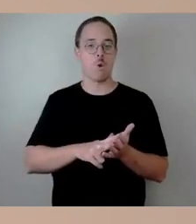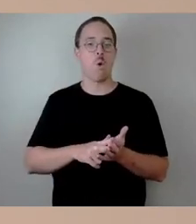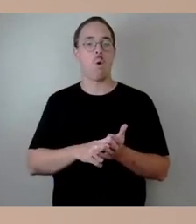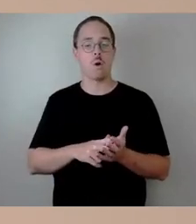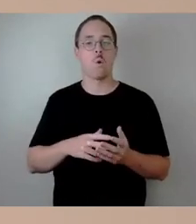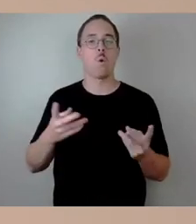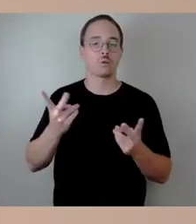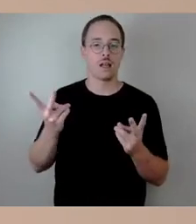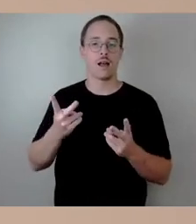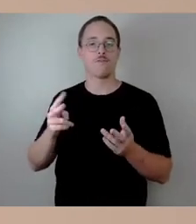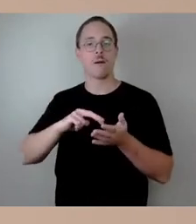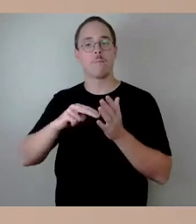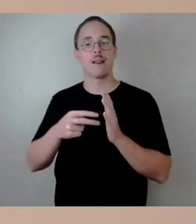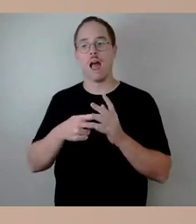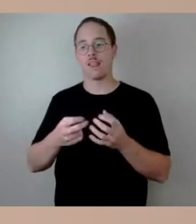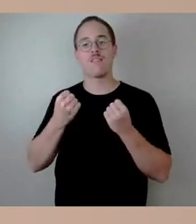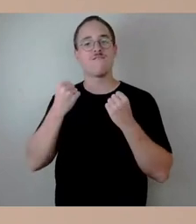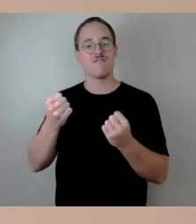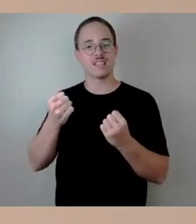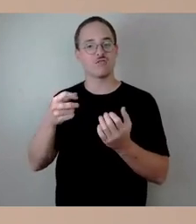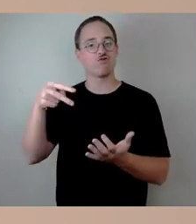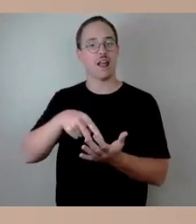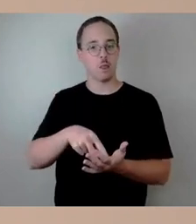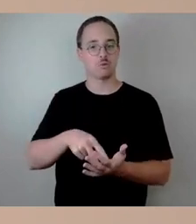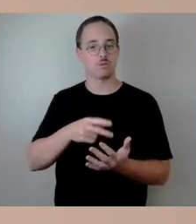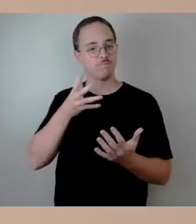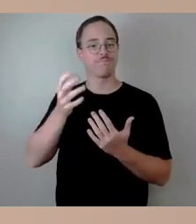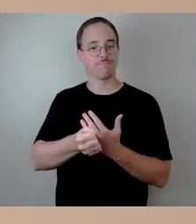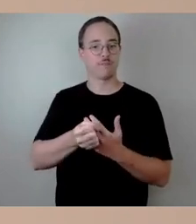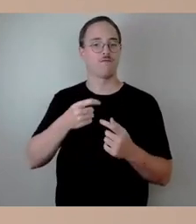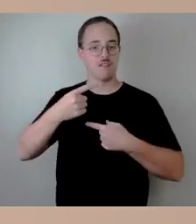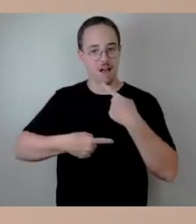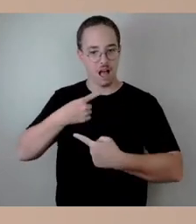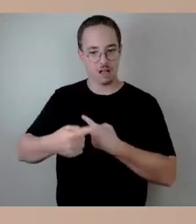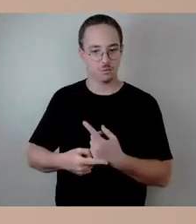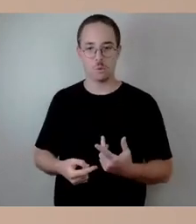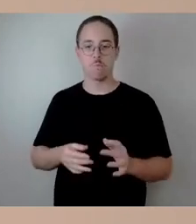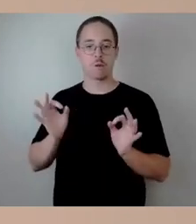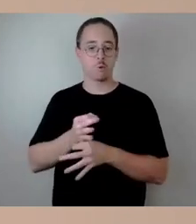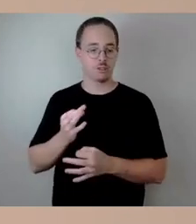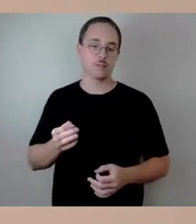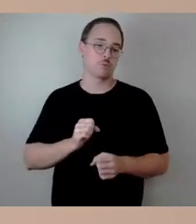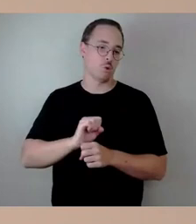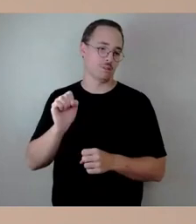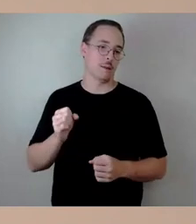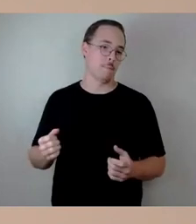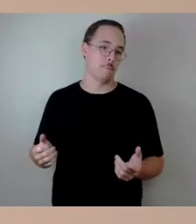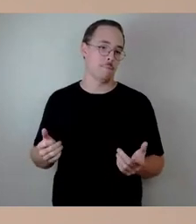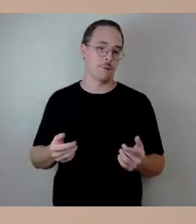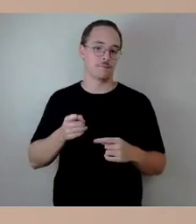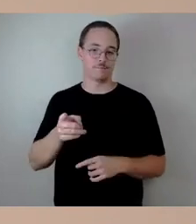Anspruch nimmt. Aber so eine Brücke, so ein Verkehrszug muss zunächst erstmal geplant werden und dann realisiert werden.